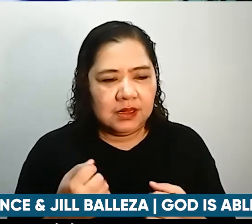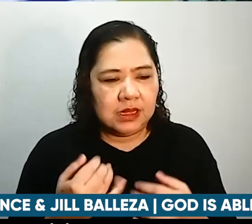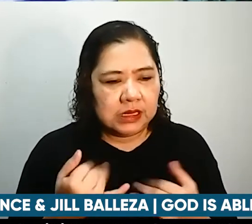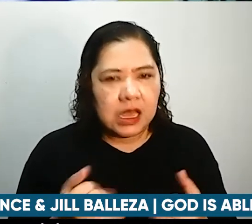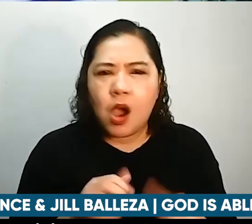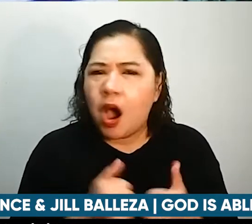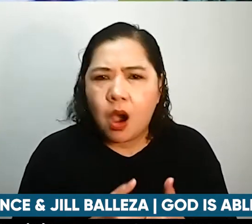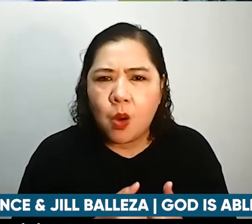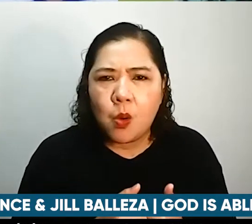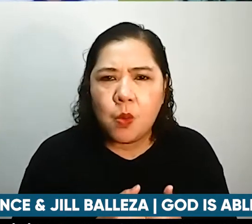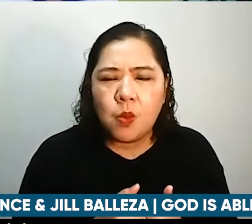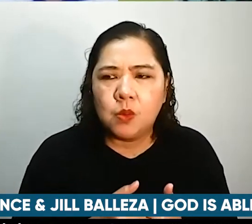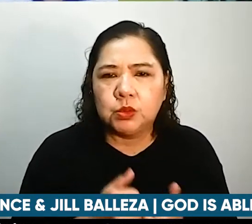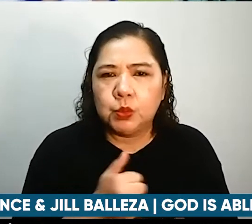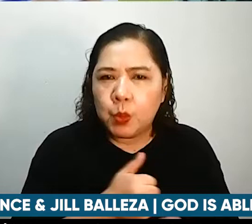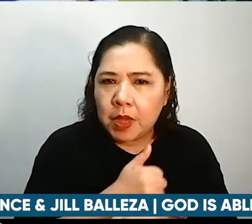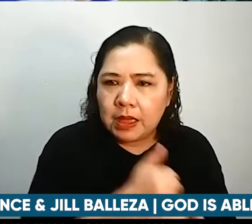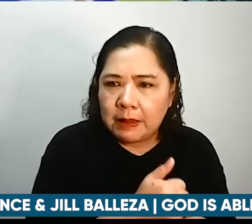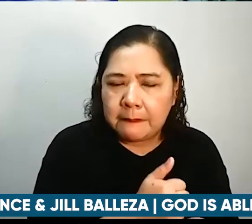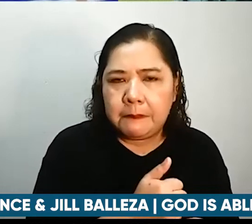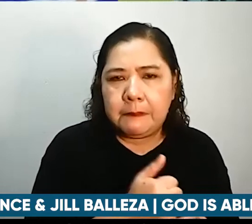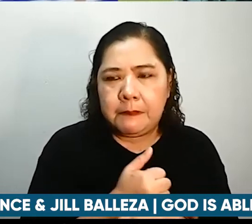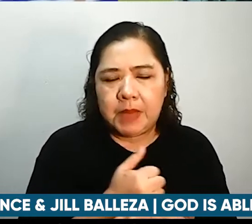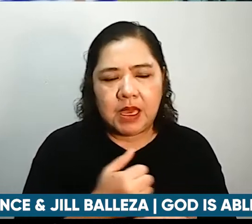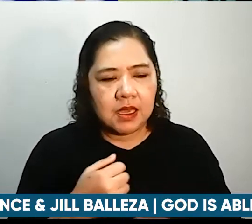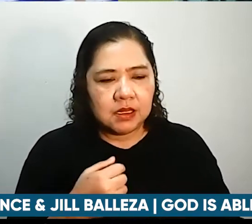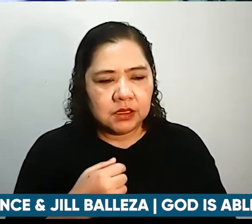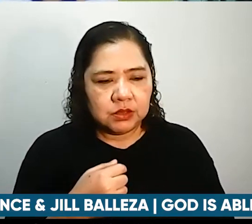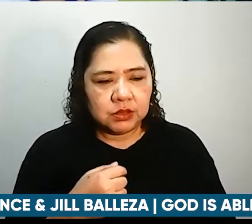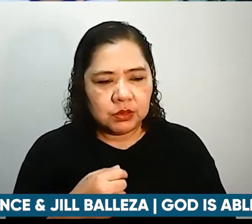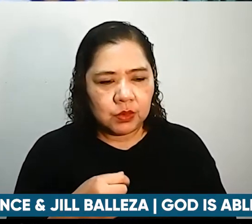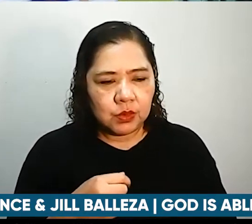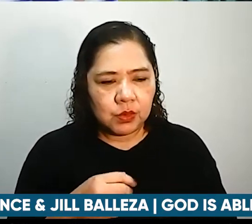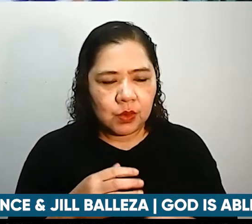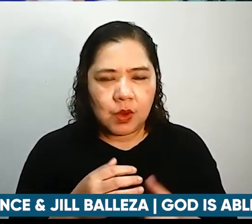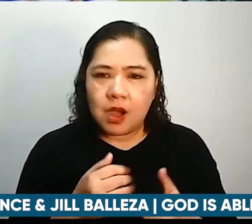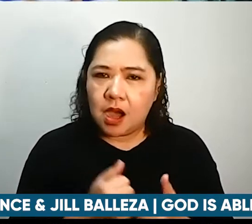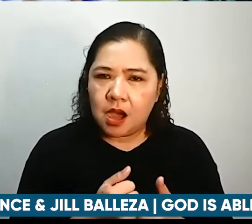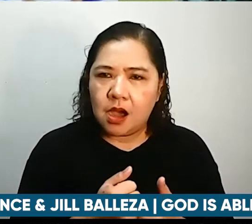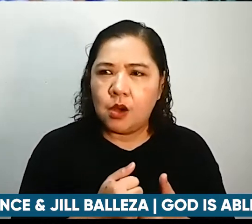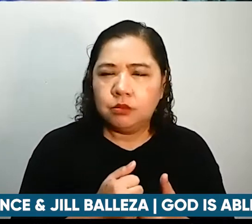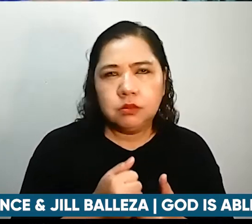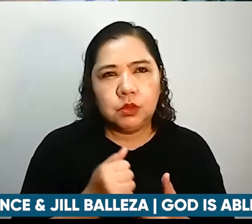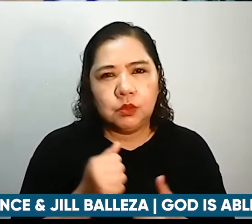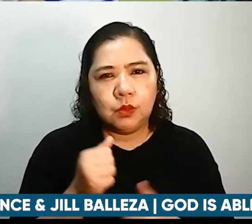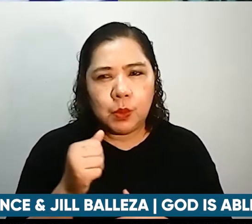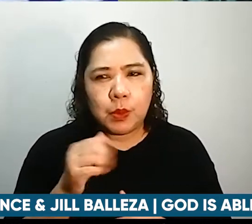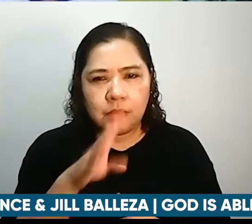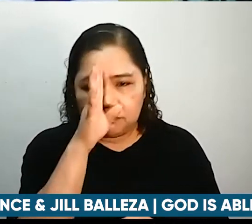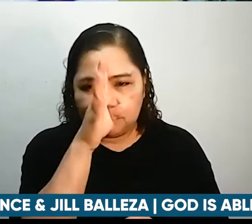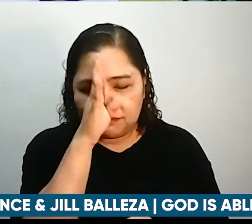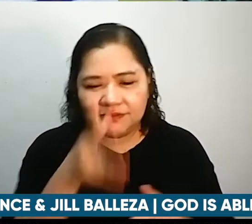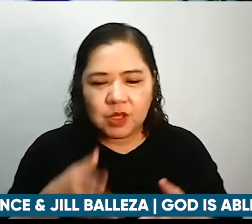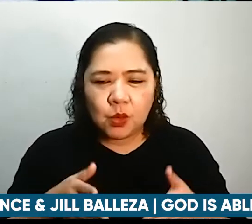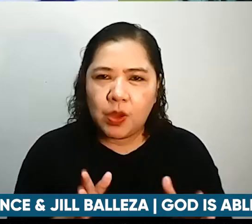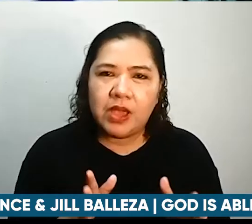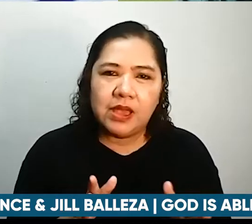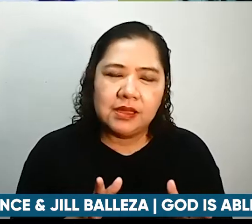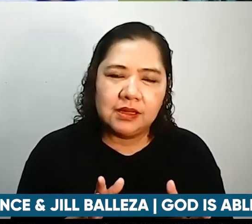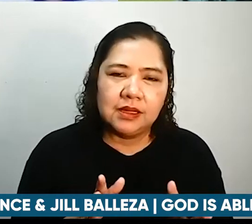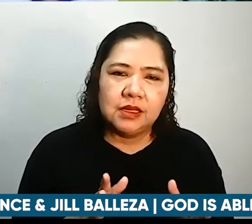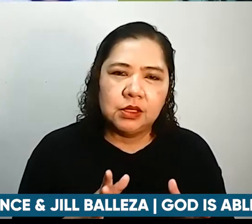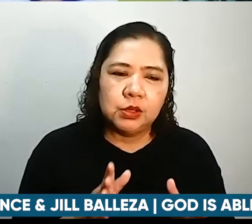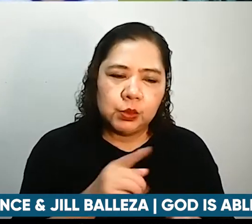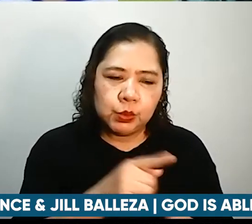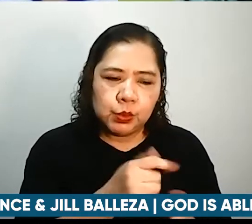saka nakaka-discover na kami ng ways kung paano ako lang ang magtatayo sa kanya na hindi naman ako ma-i-strain lalo yung likuran ko kasi